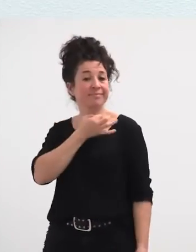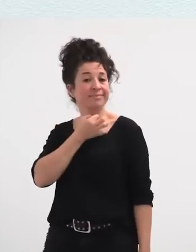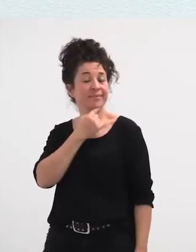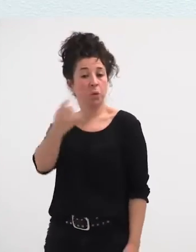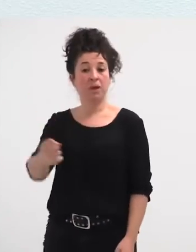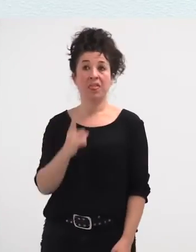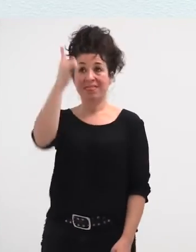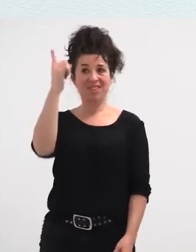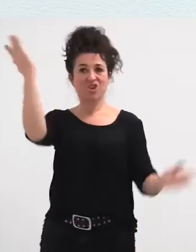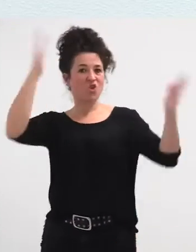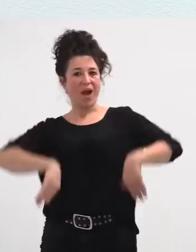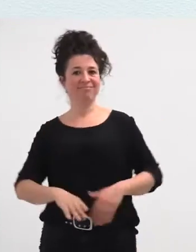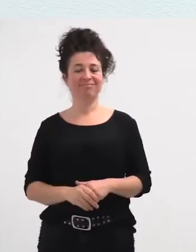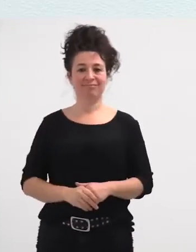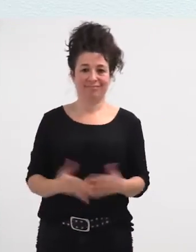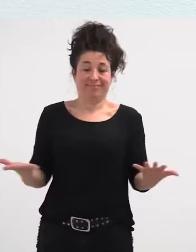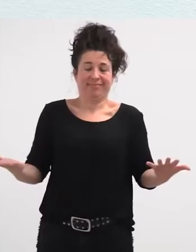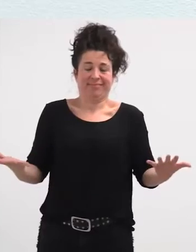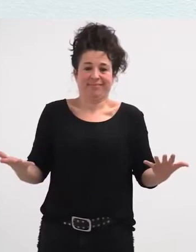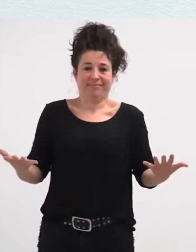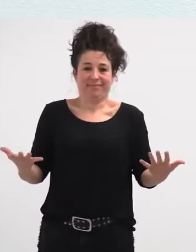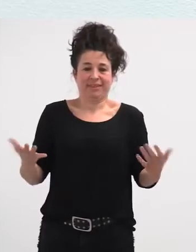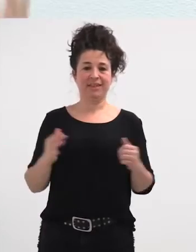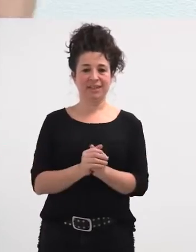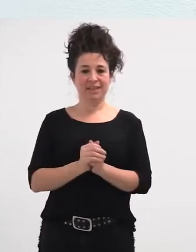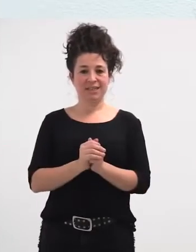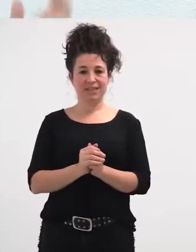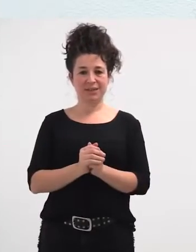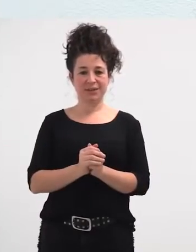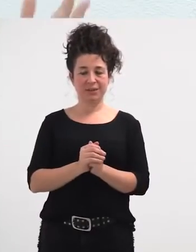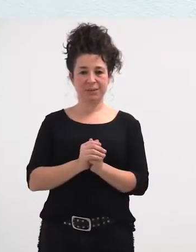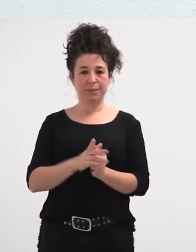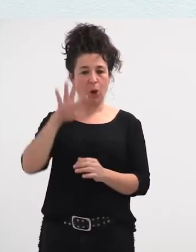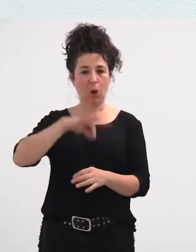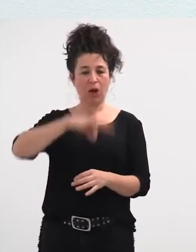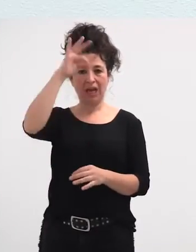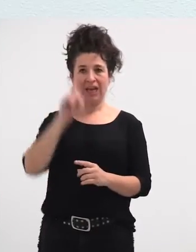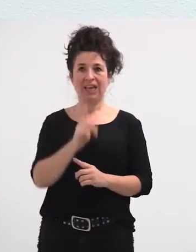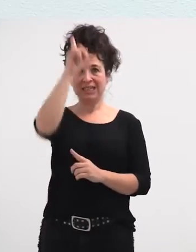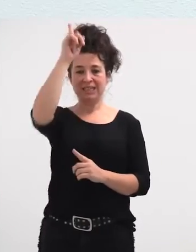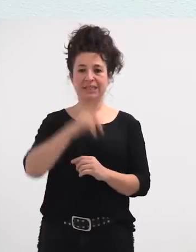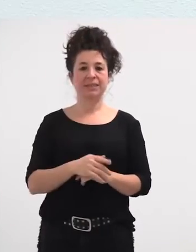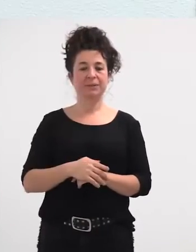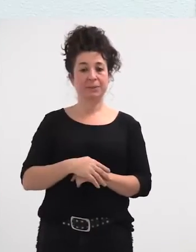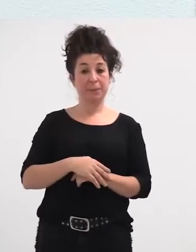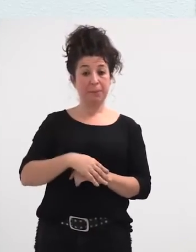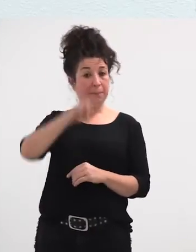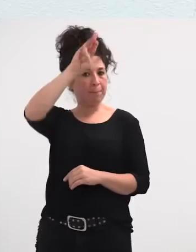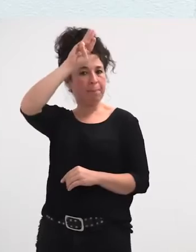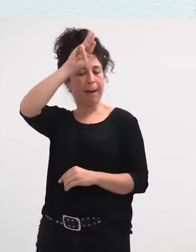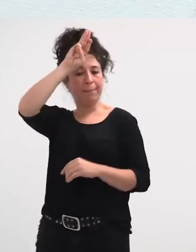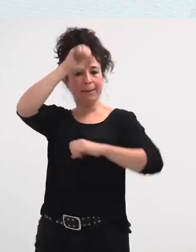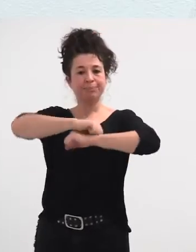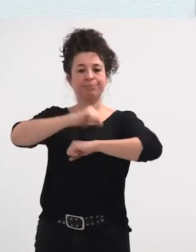dios no existe, oza, ez daki, ez da, aita santu ateratzea bezala, sanpederoko balkoira, eta zatea, bon, ez que konturatu naiz, jainkoa, pues,